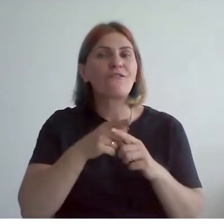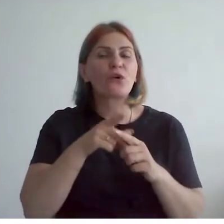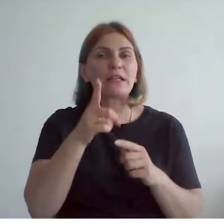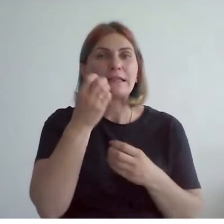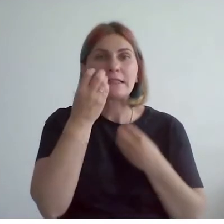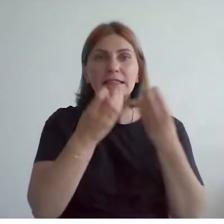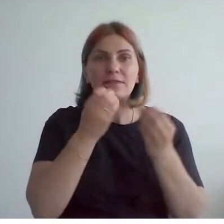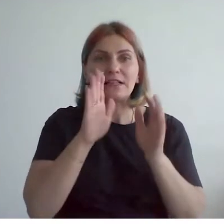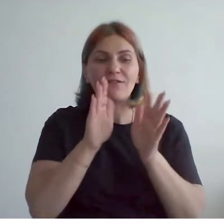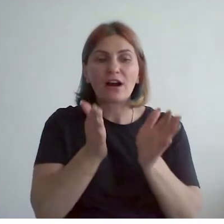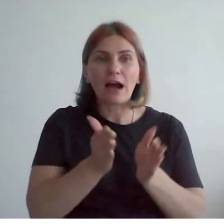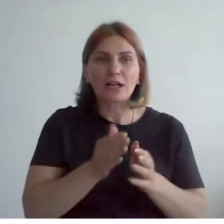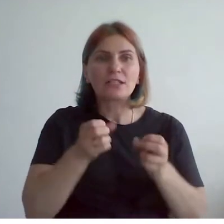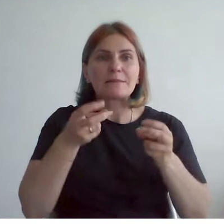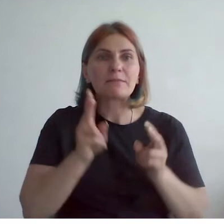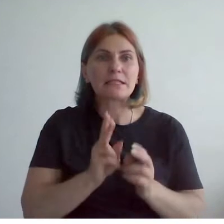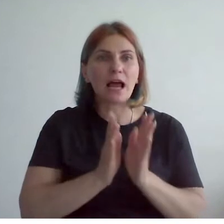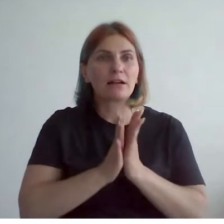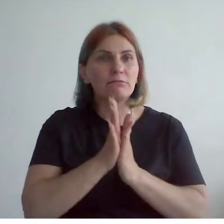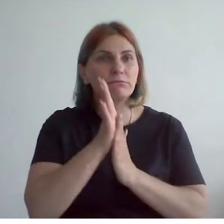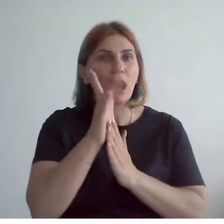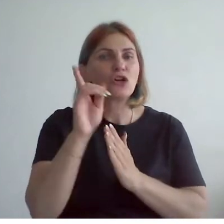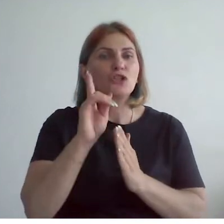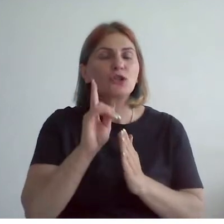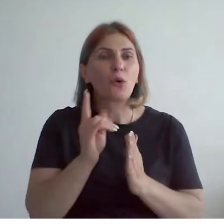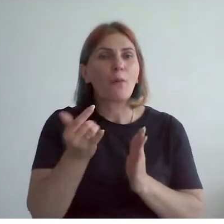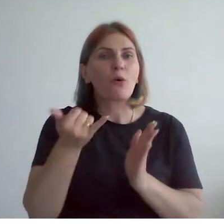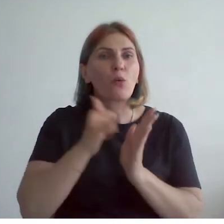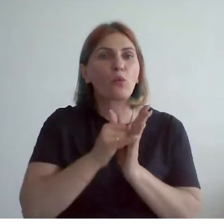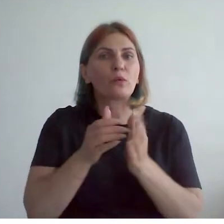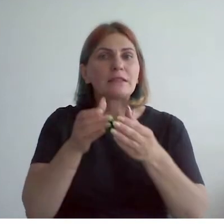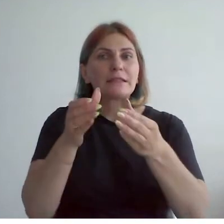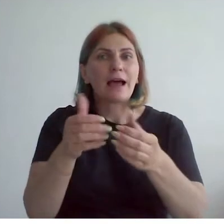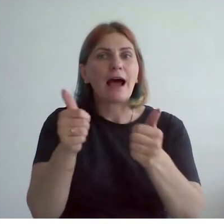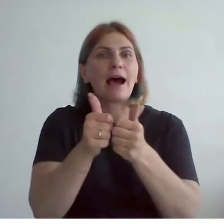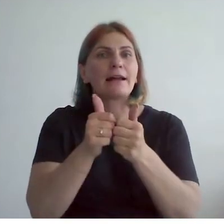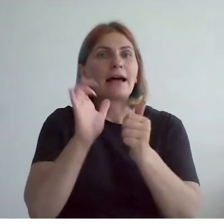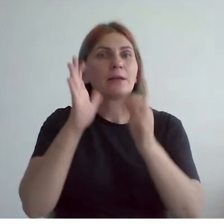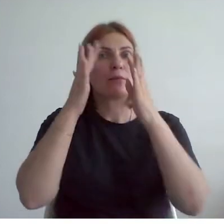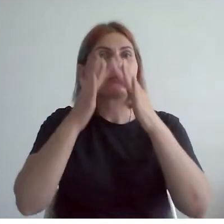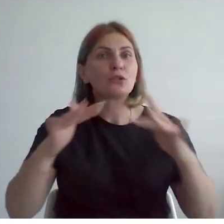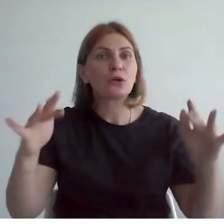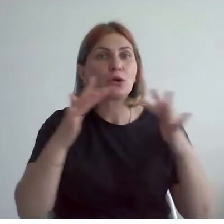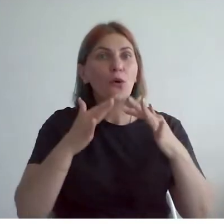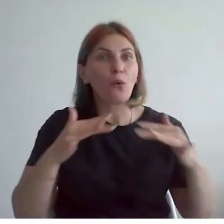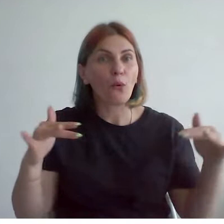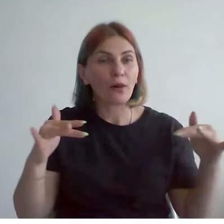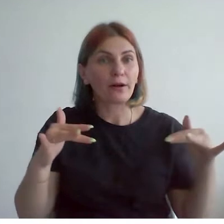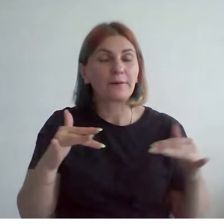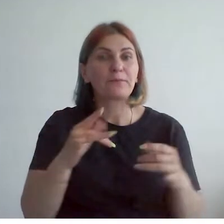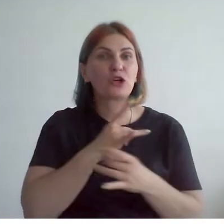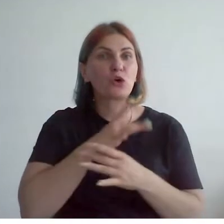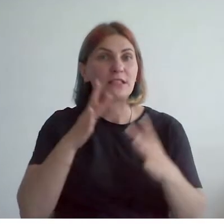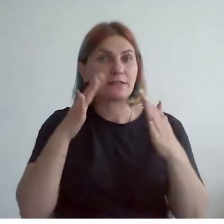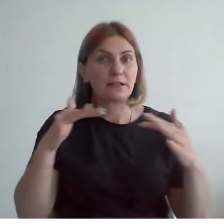в горшках выращивали для того, чтобы поставить их возле рождественской ели. И у Михаила Шемякина есть не одно произведение,